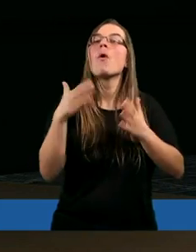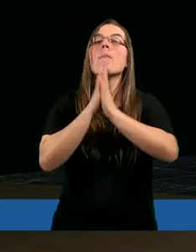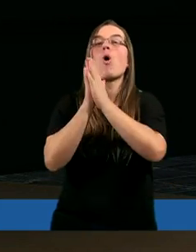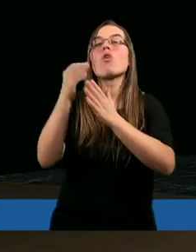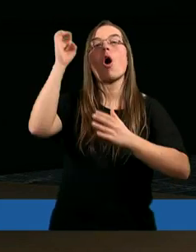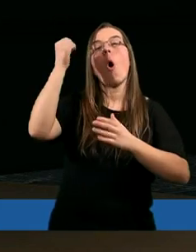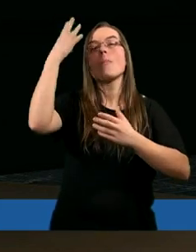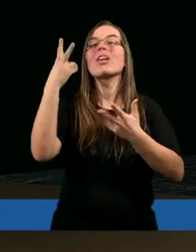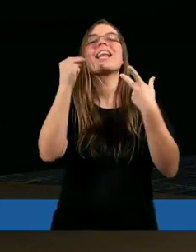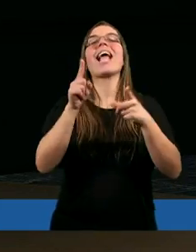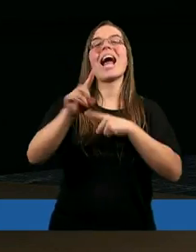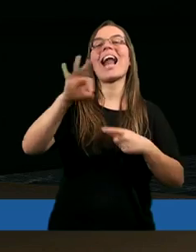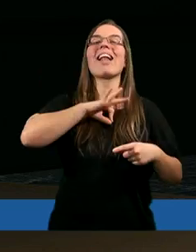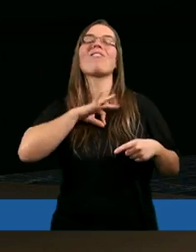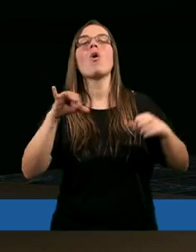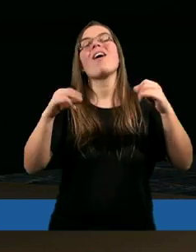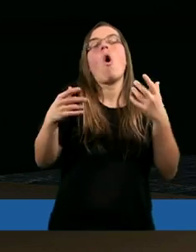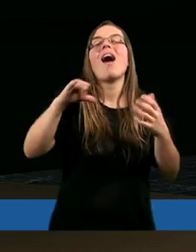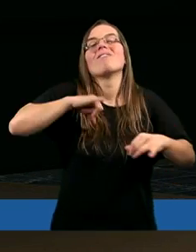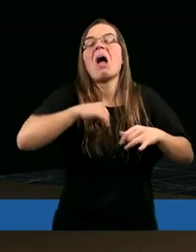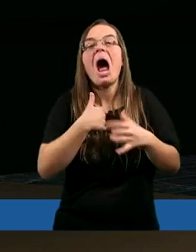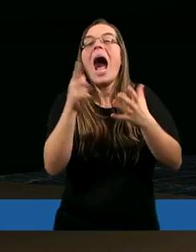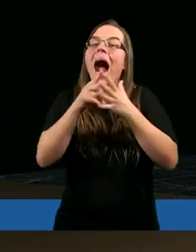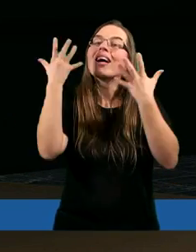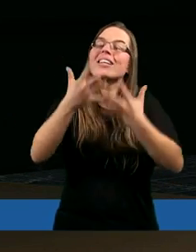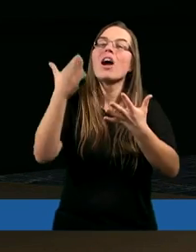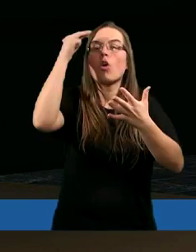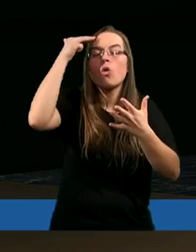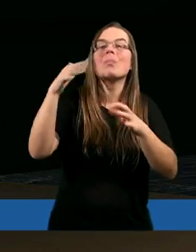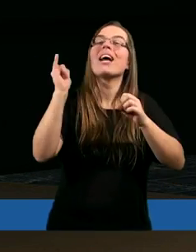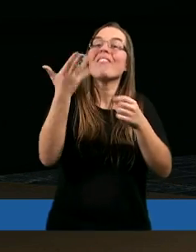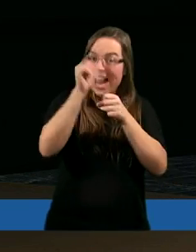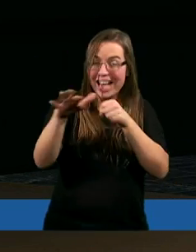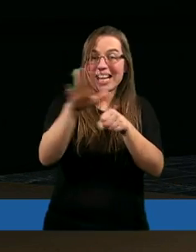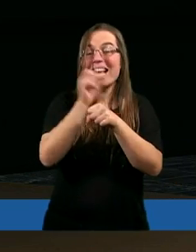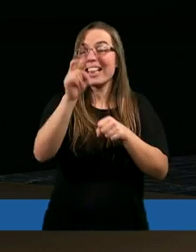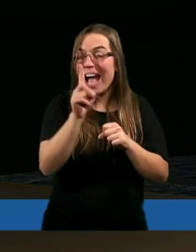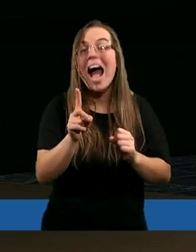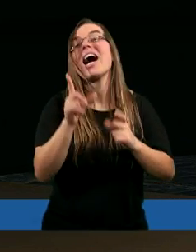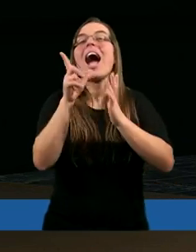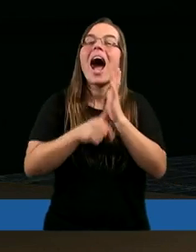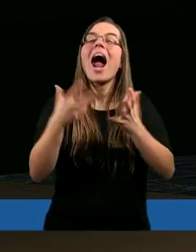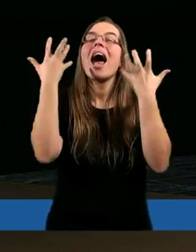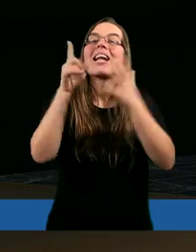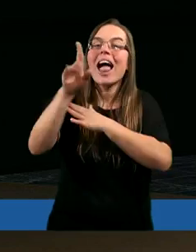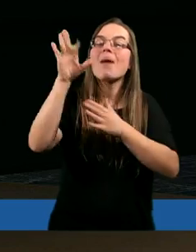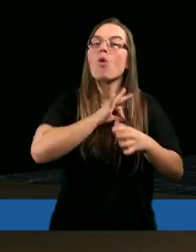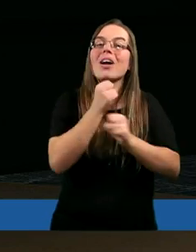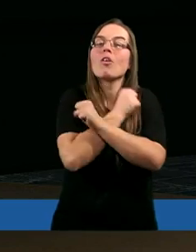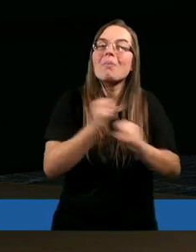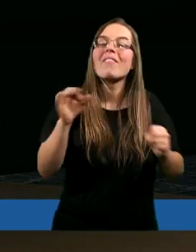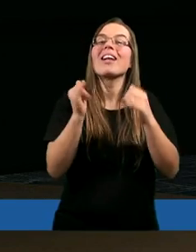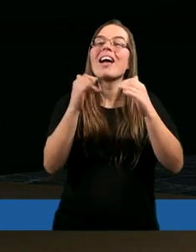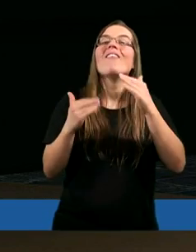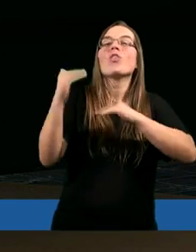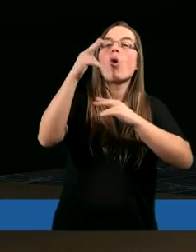wszystko muszę pojąć, bo jest napisane, że wiele rzeczy jest zakrytych, ale Pan Bóg wie, co dla mojego zbawienia, dla mojego